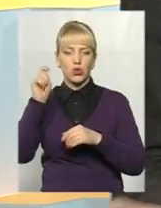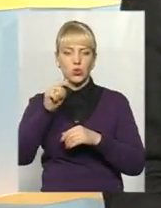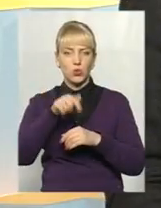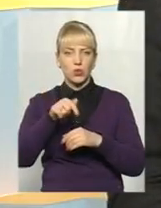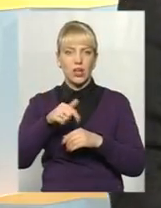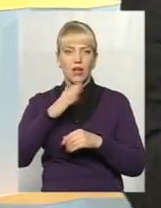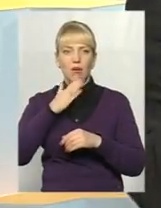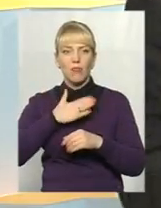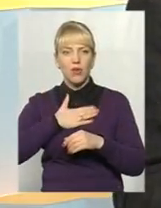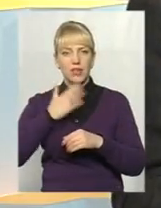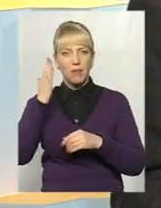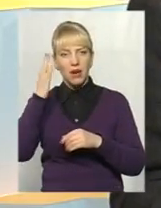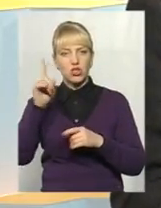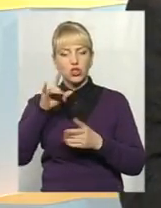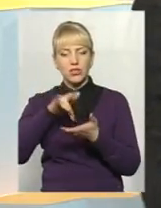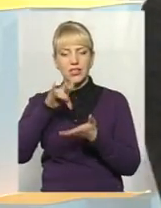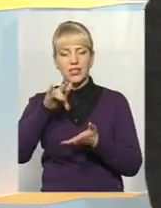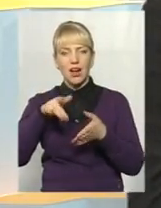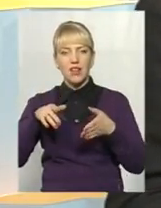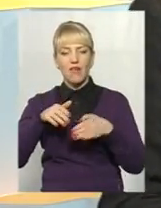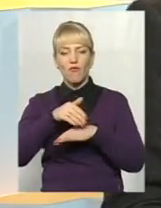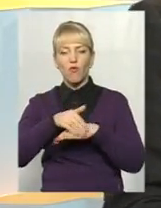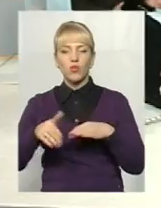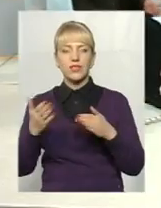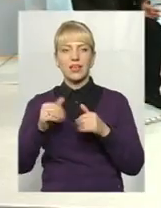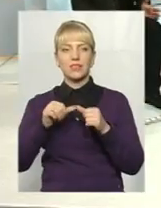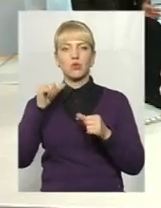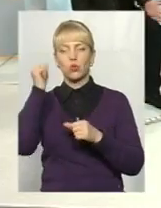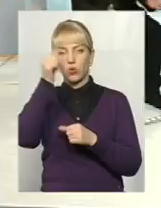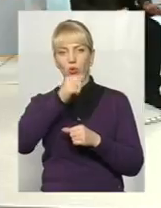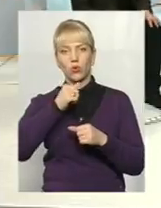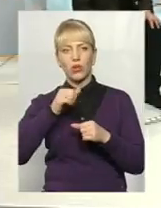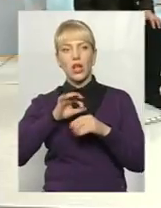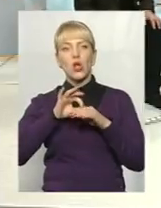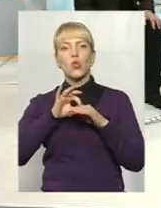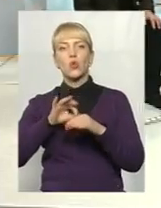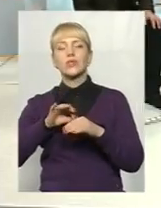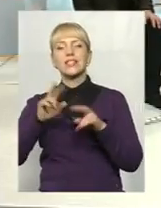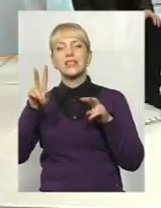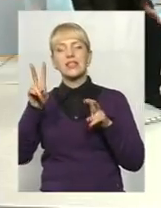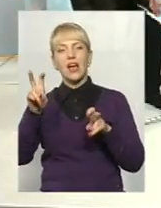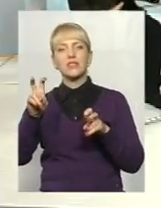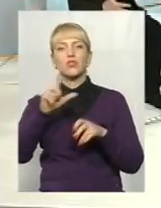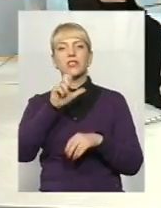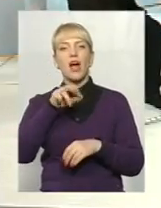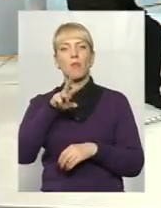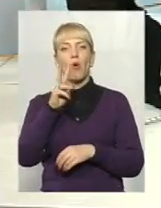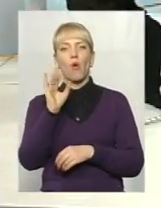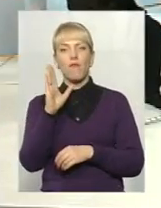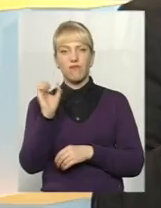моє бачення, що центральна вулиця, яка вже з минулого року носить назву Замкова вулиця, має бути